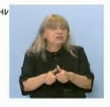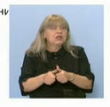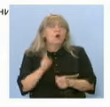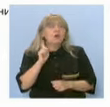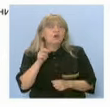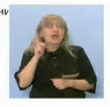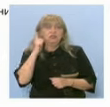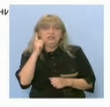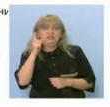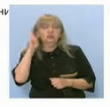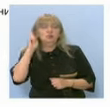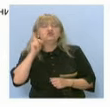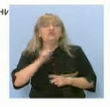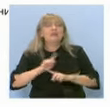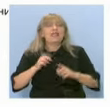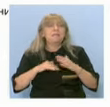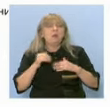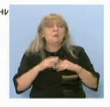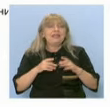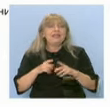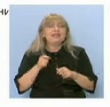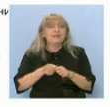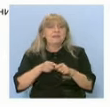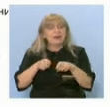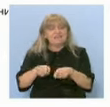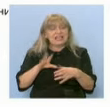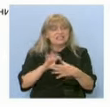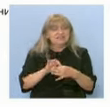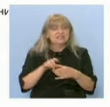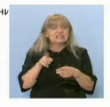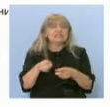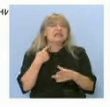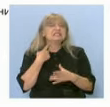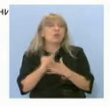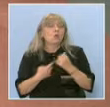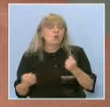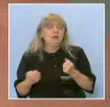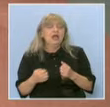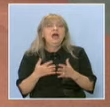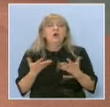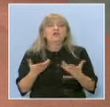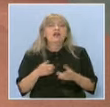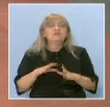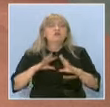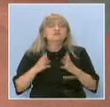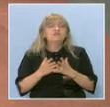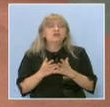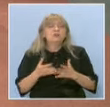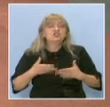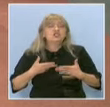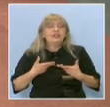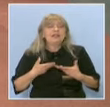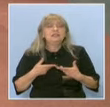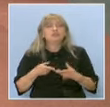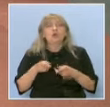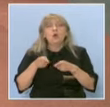умението да създаде тази връзка, тя се губи. От какво се формира тези искания от желанието? За повече знания,